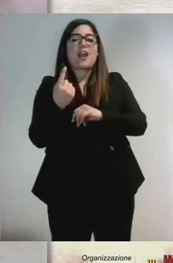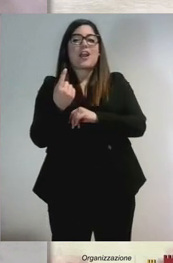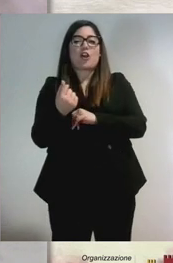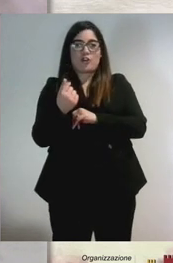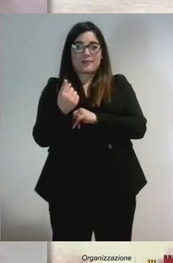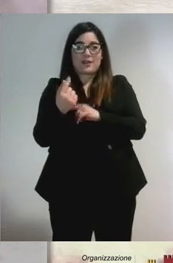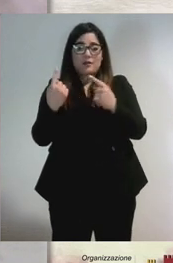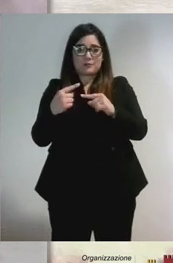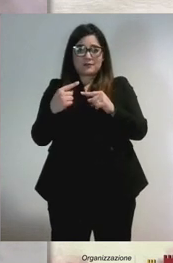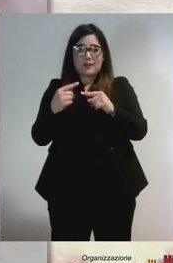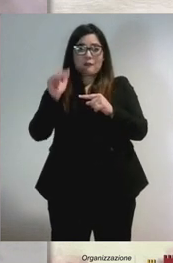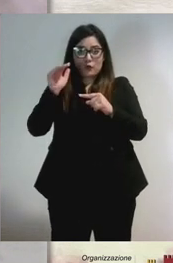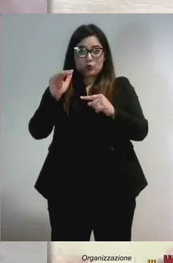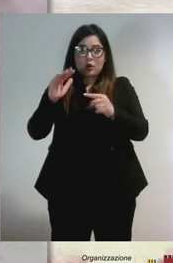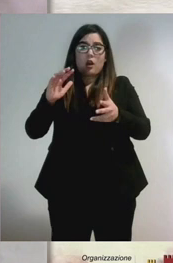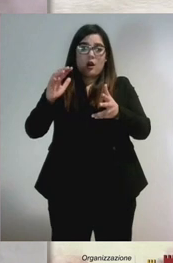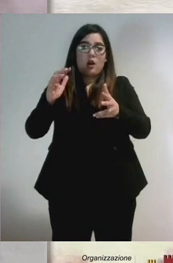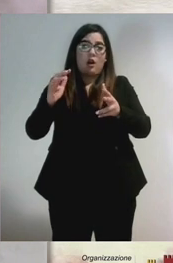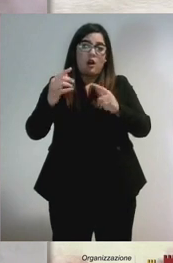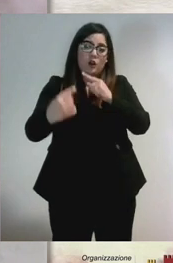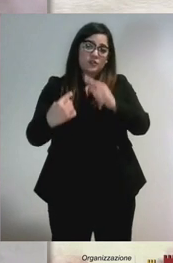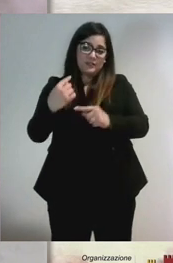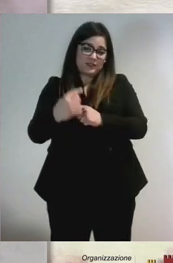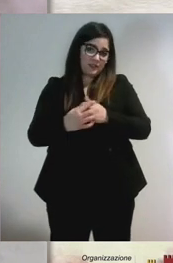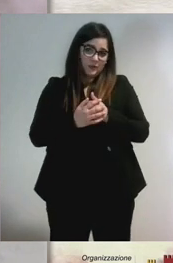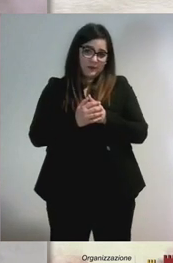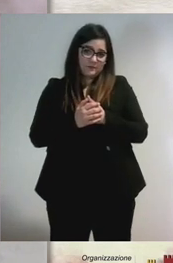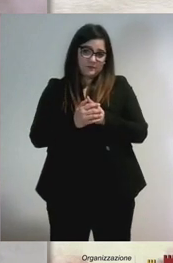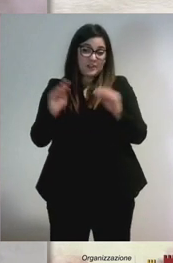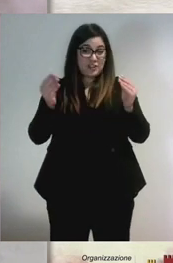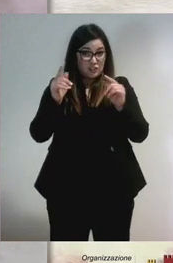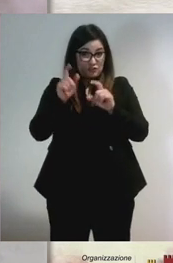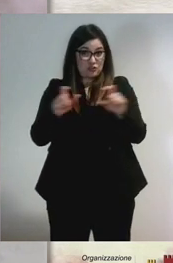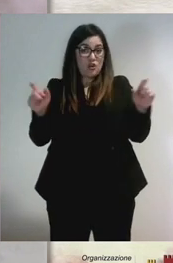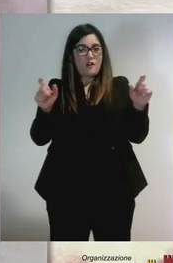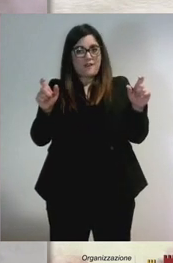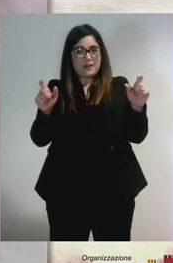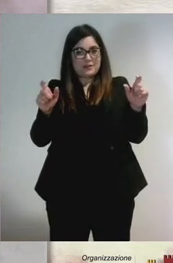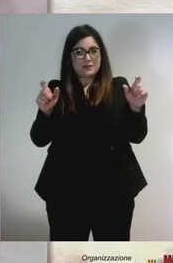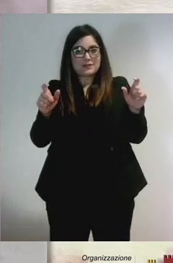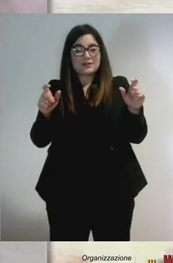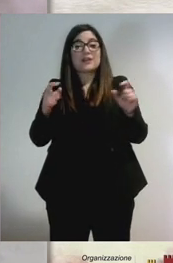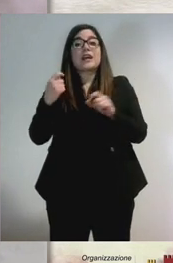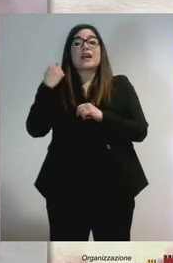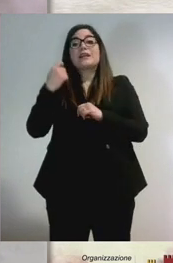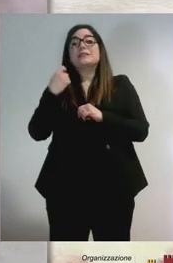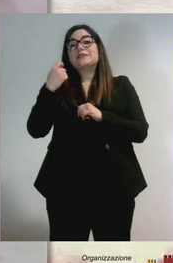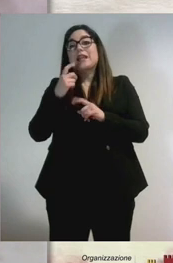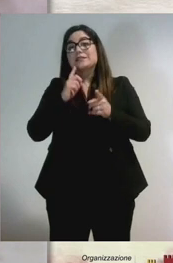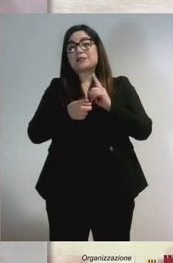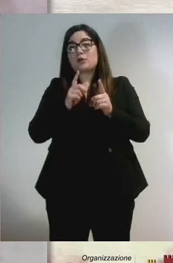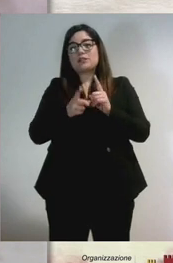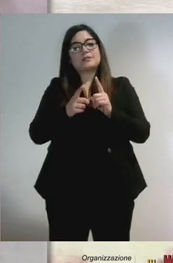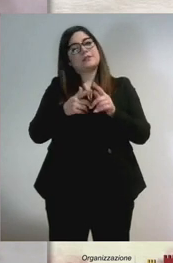ancora diversa nei prossimi anni. I giovani sono meno interessati alla politica,